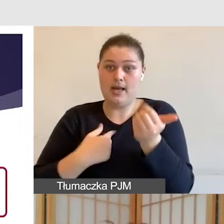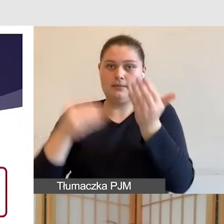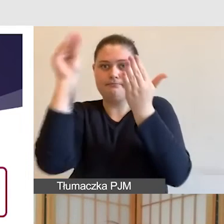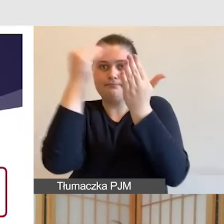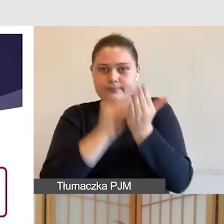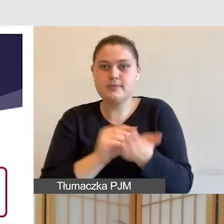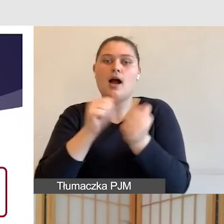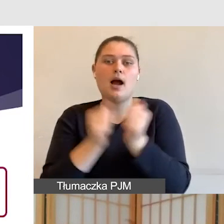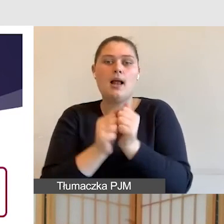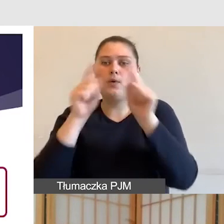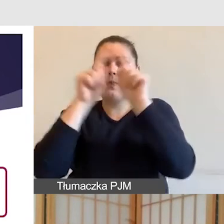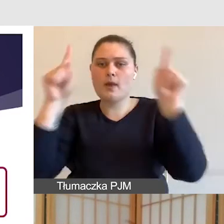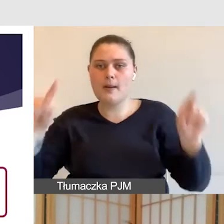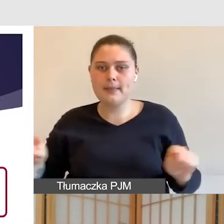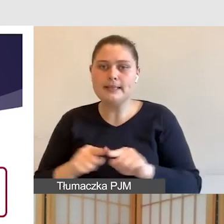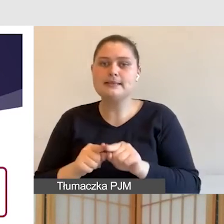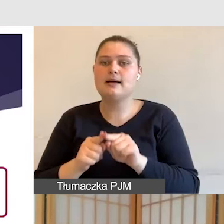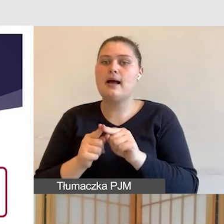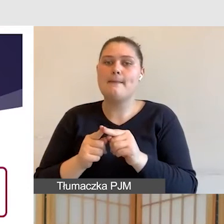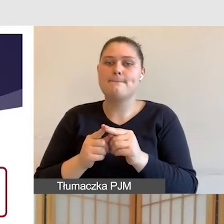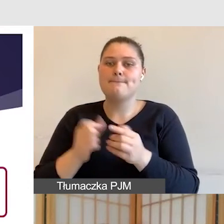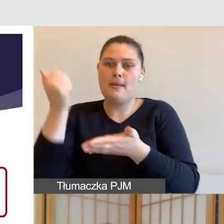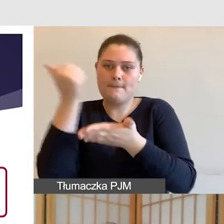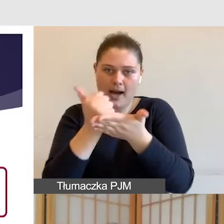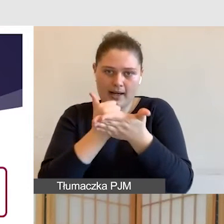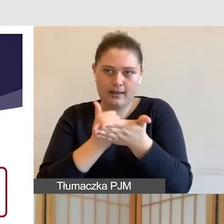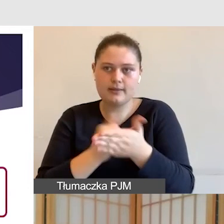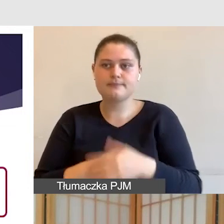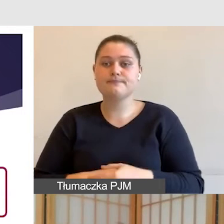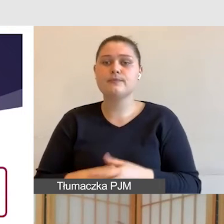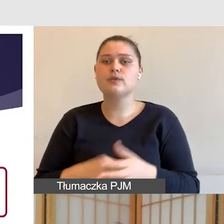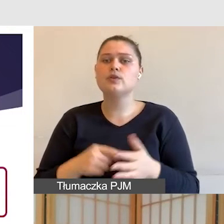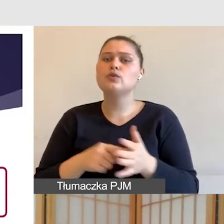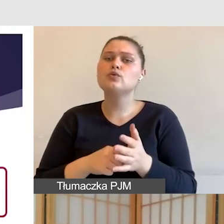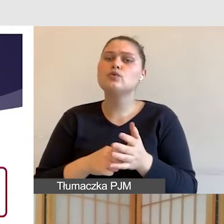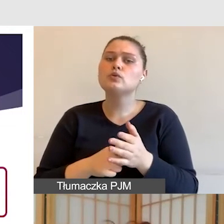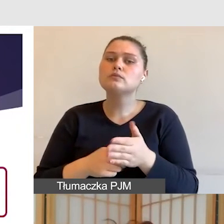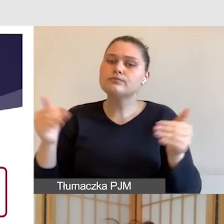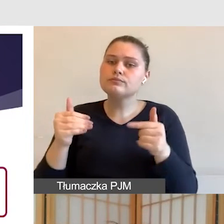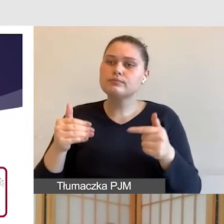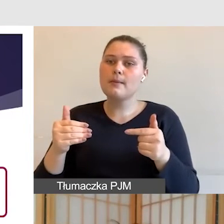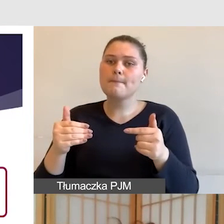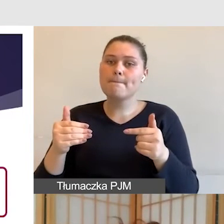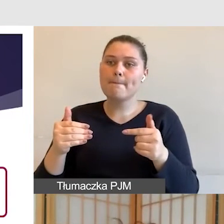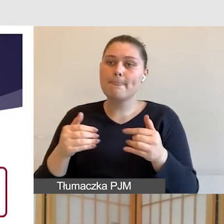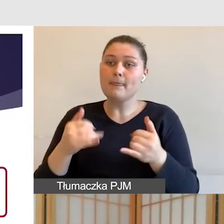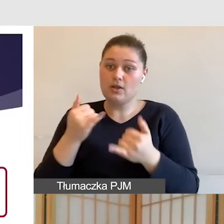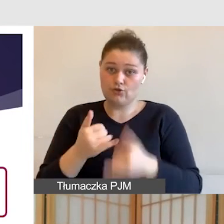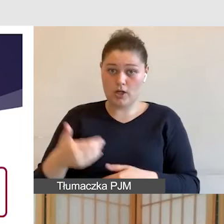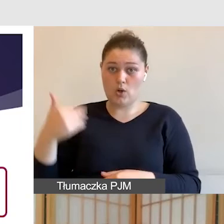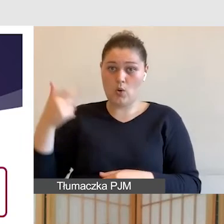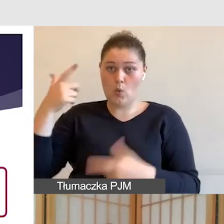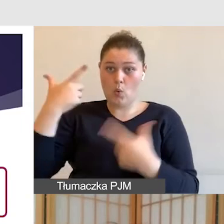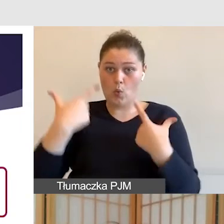markerami. Tutaj chciałam szczególnie zwrócić uwagę na wykładowców, którzy piszą coś dodatkowo na tego typu